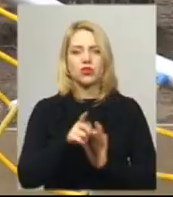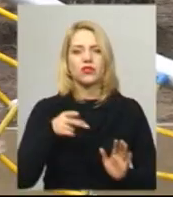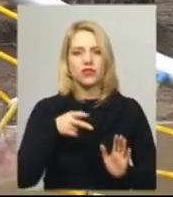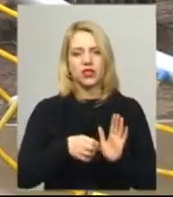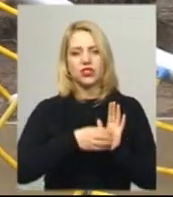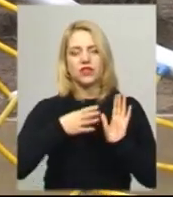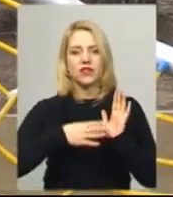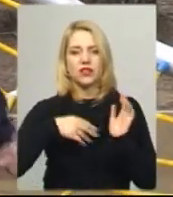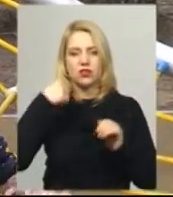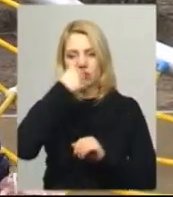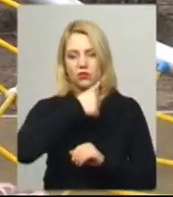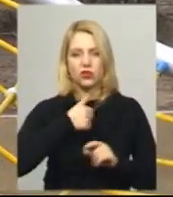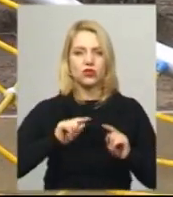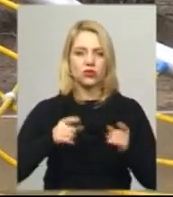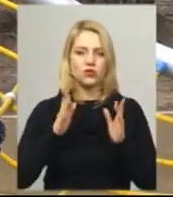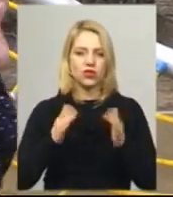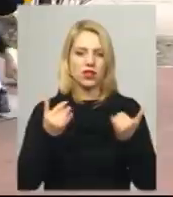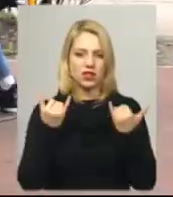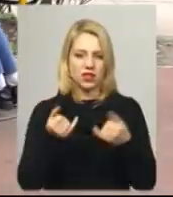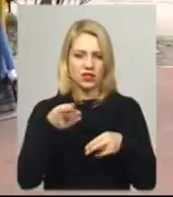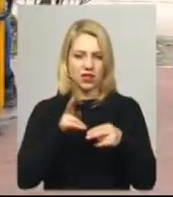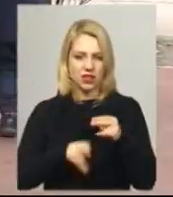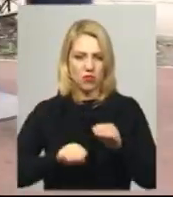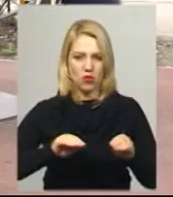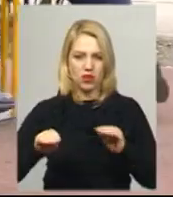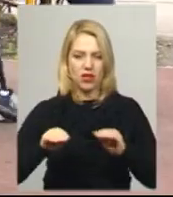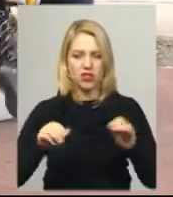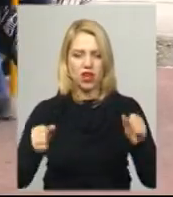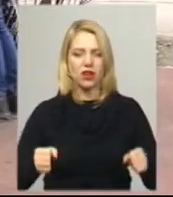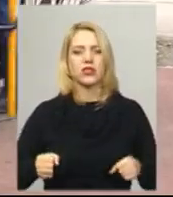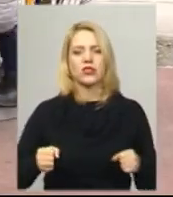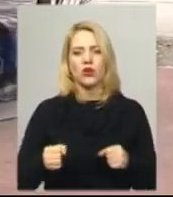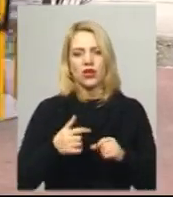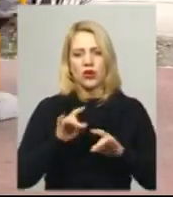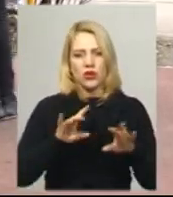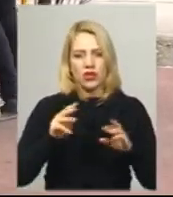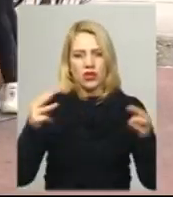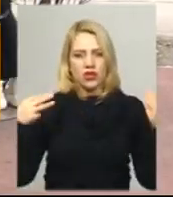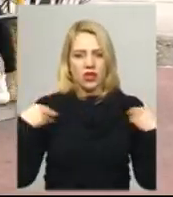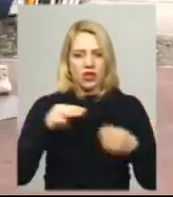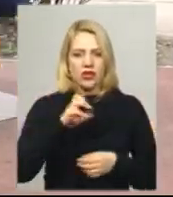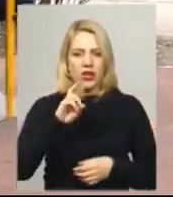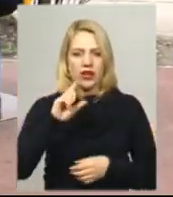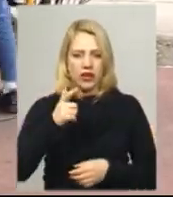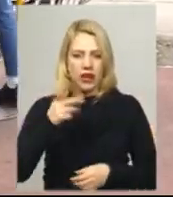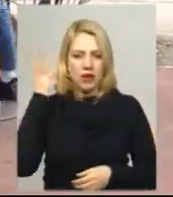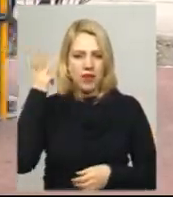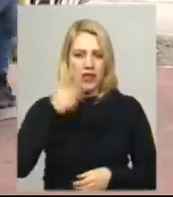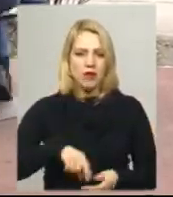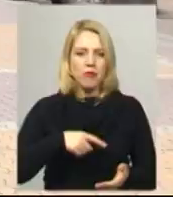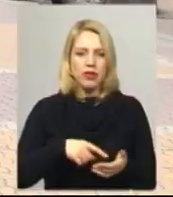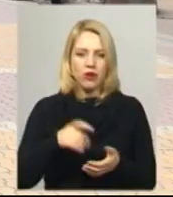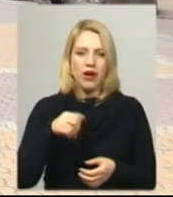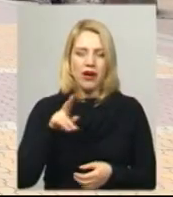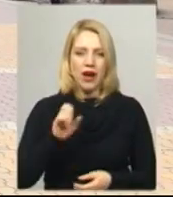2019 році. Чому тільки зараз закінчили монтаж атракціонів, розповідає начальник управління житлово-комунального господарства Хмельницької міської